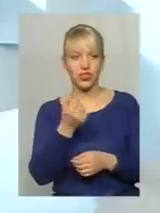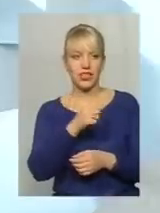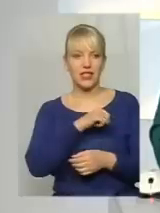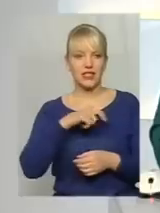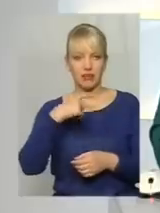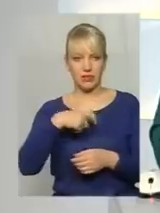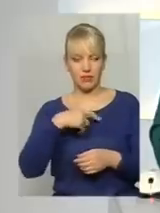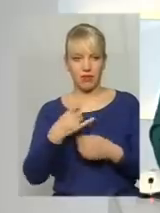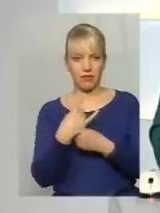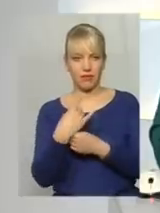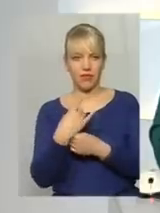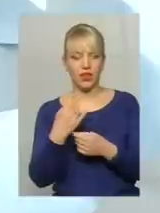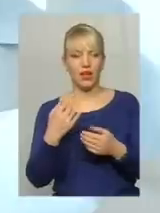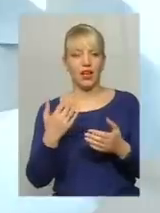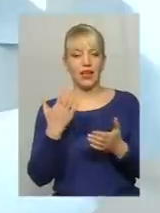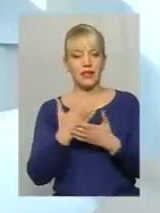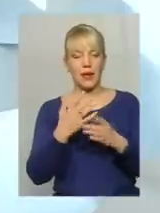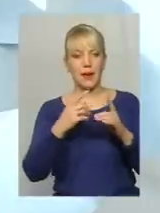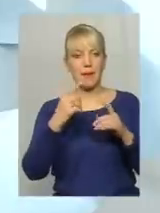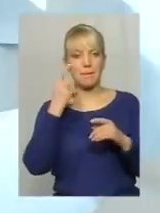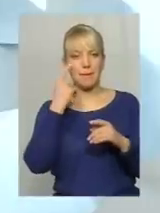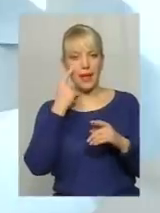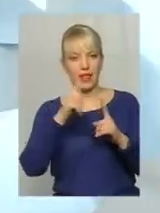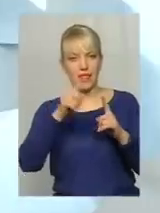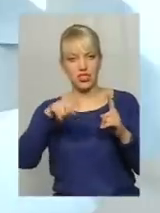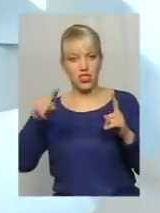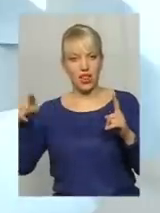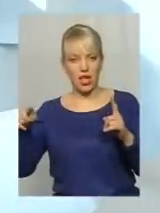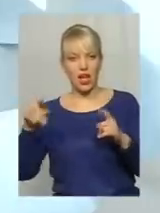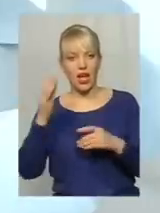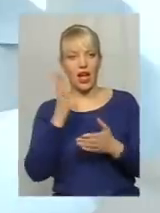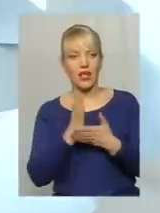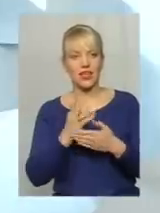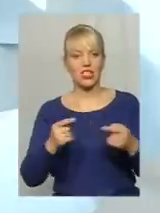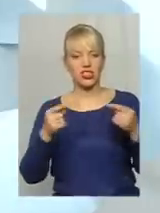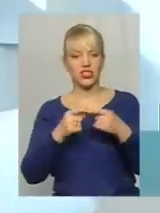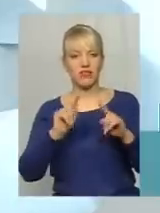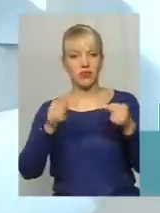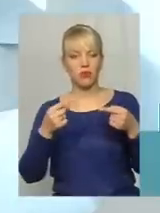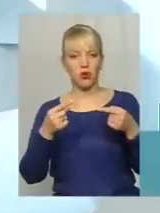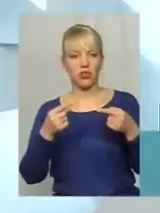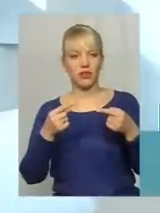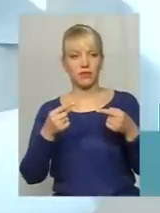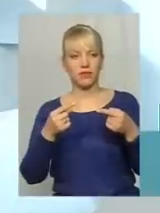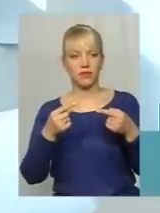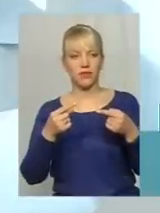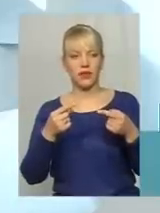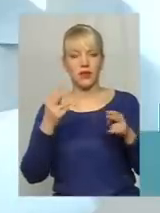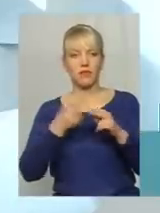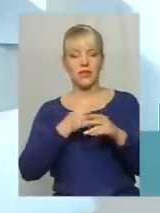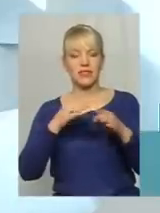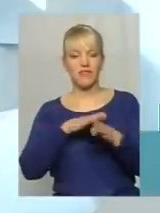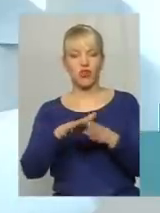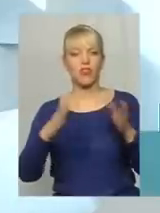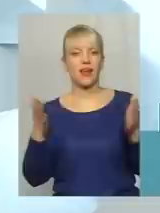в уману. Є бальна шкала, а є чіткі вимоги, без виконання